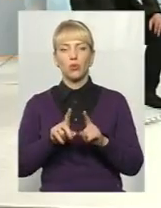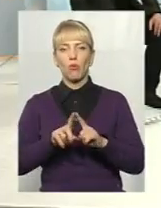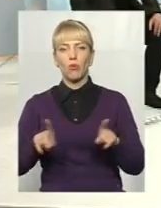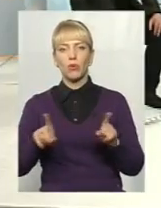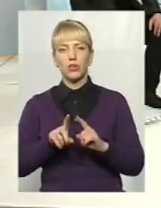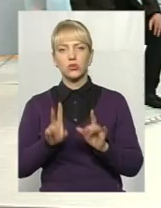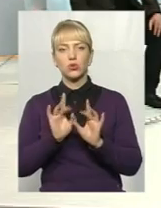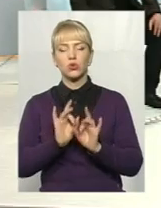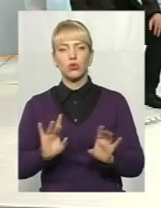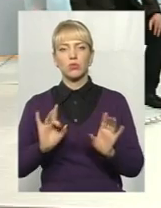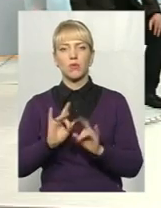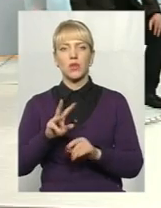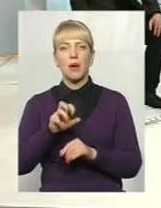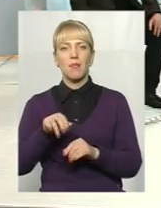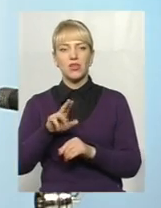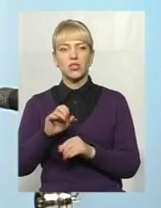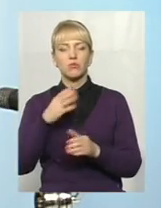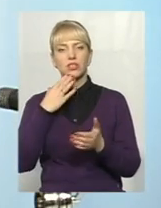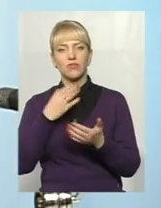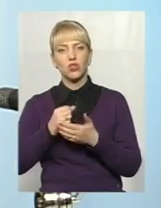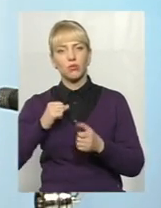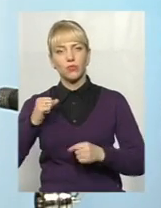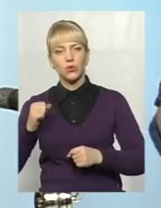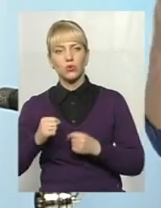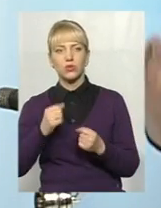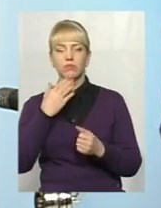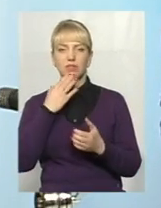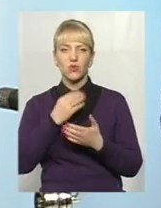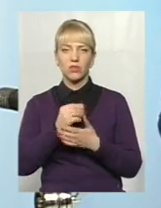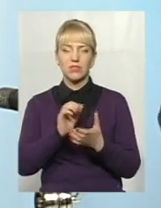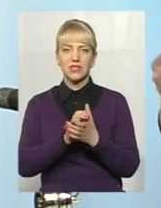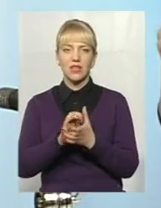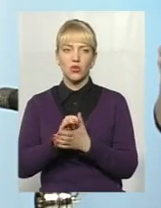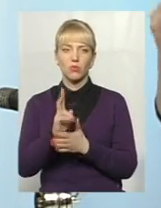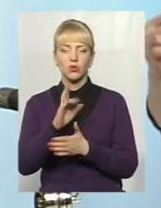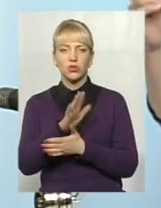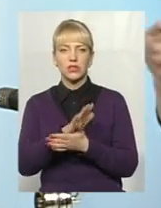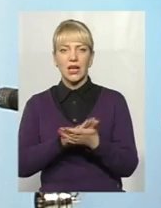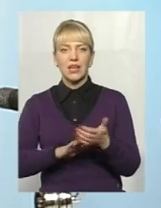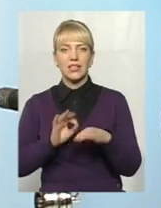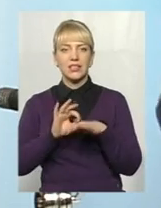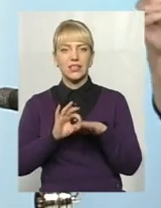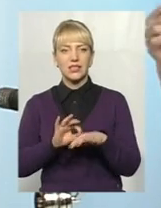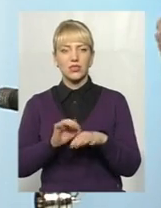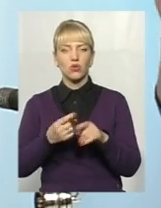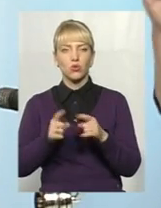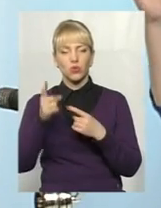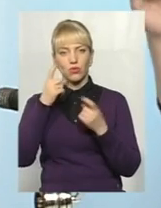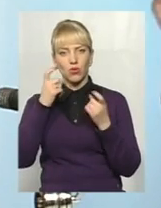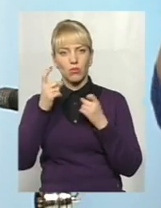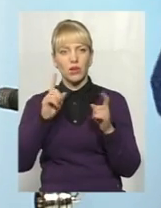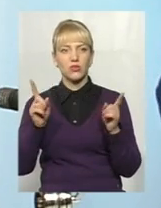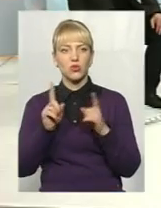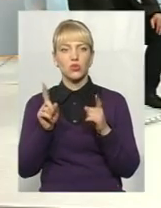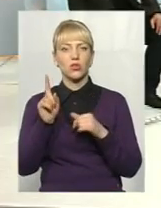розповідає про Межибіж своїм друзям, своїм знайомим, які далі несуть ту інформацію, що